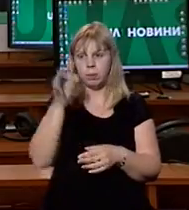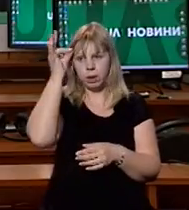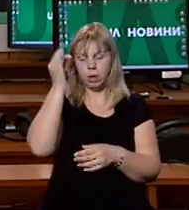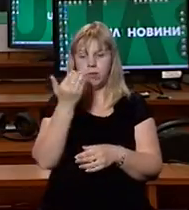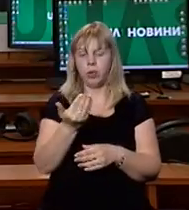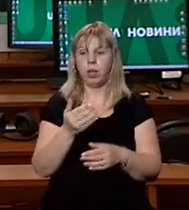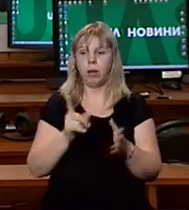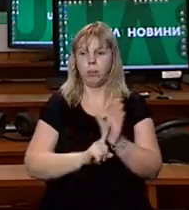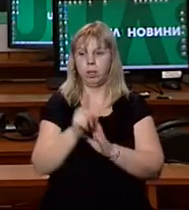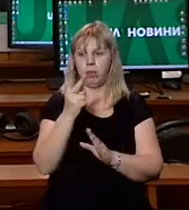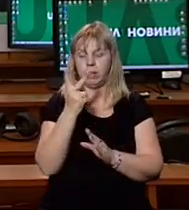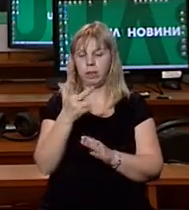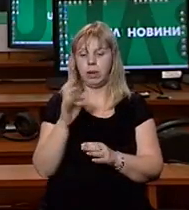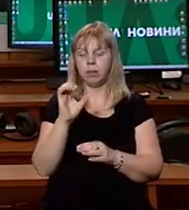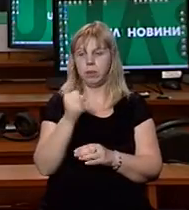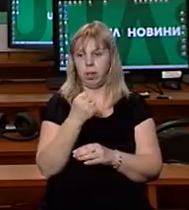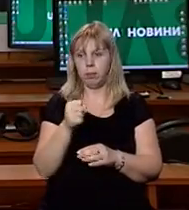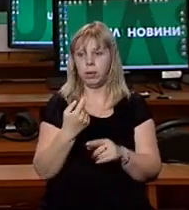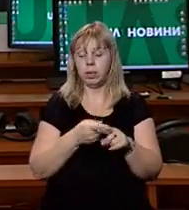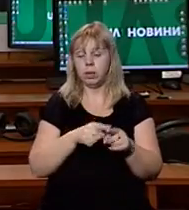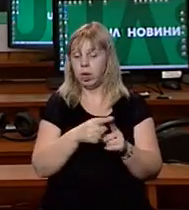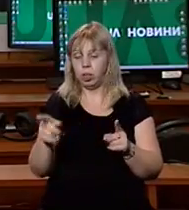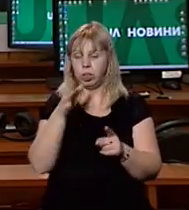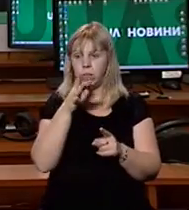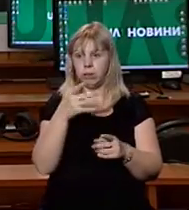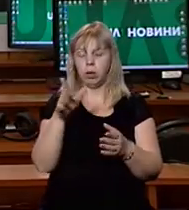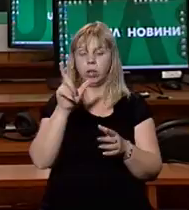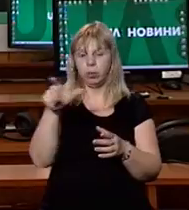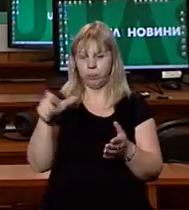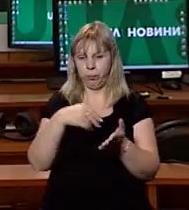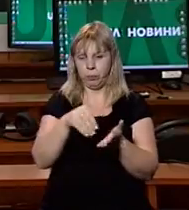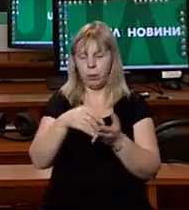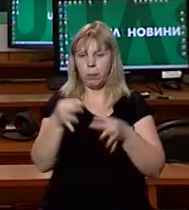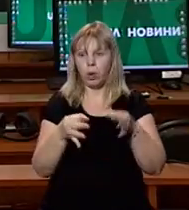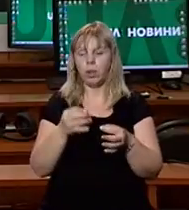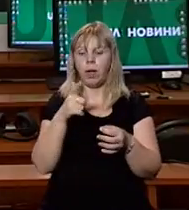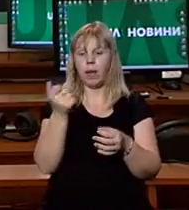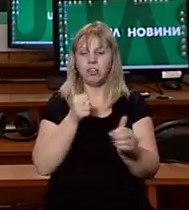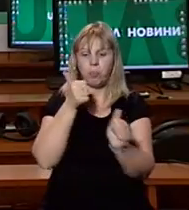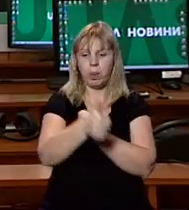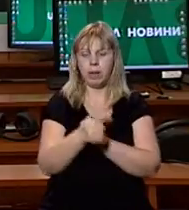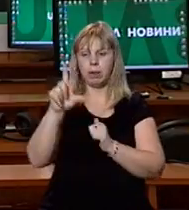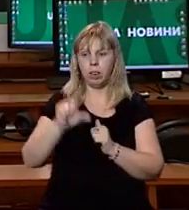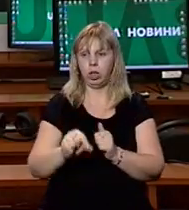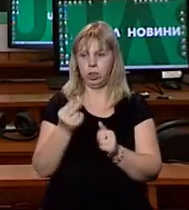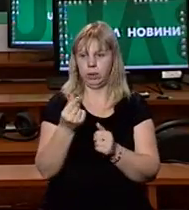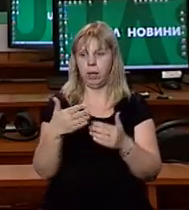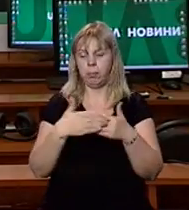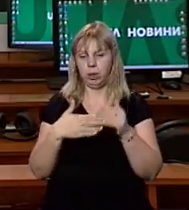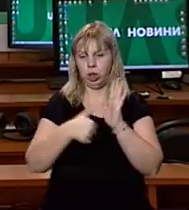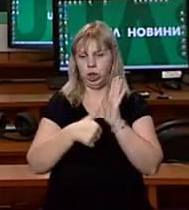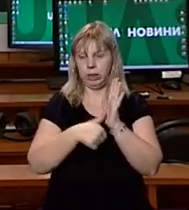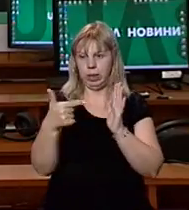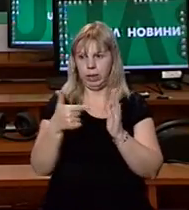Нагадую, вона стартувала 23 серпня. За цей час споживачі купують природній газ наперед за нижчою ціною – близько 6